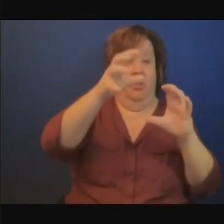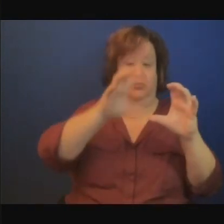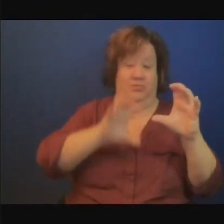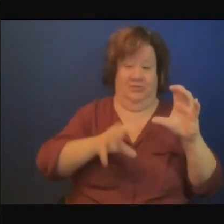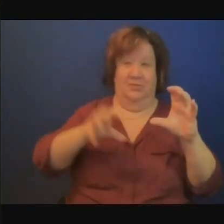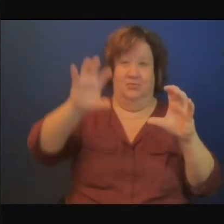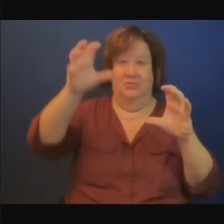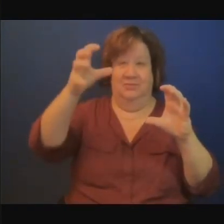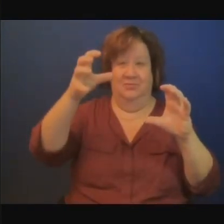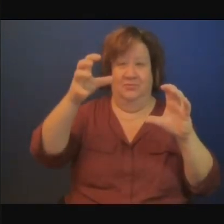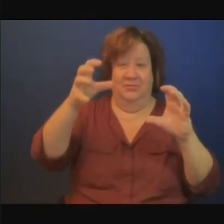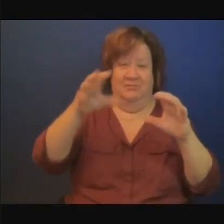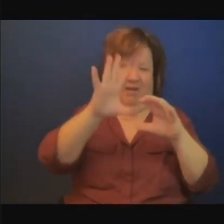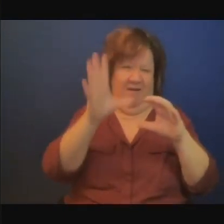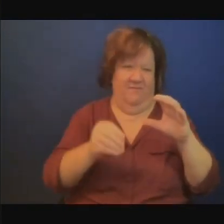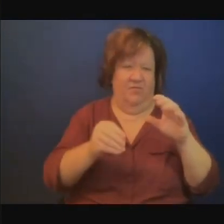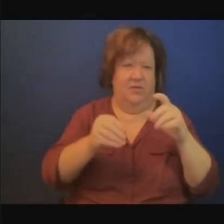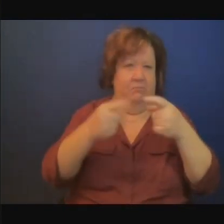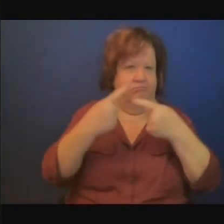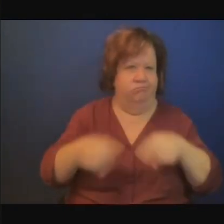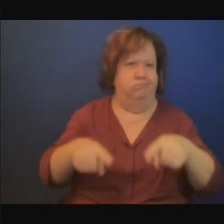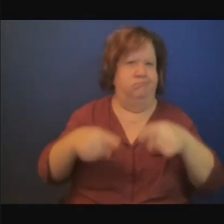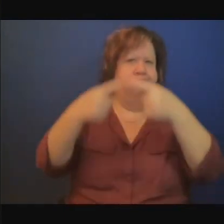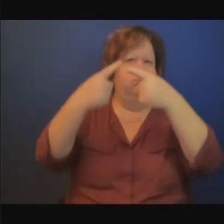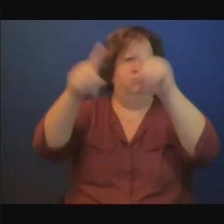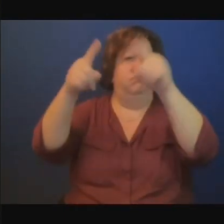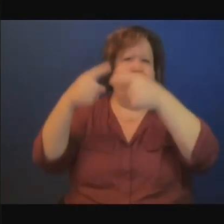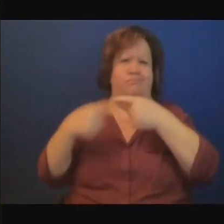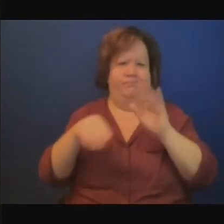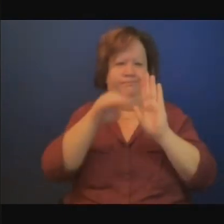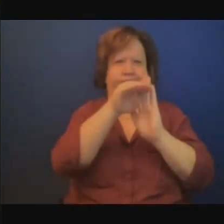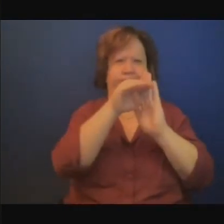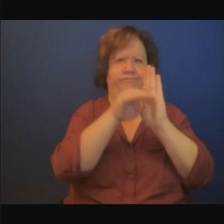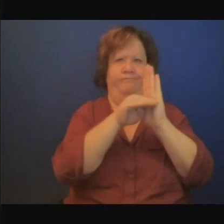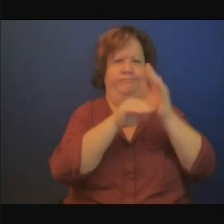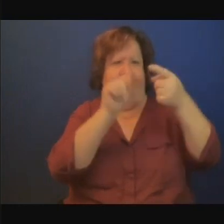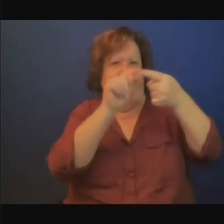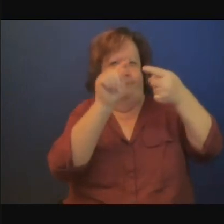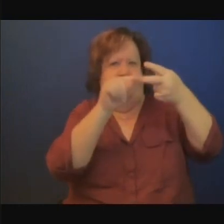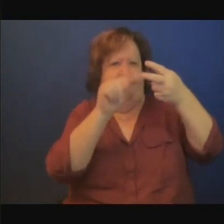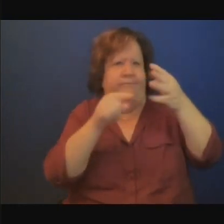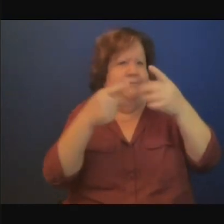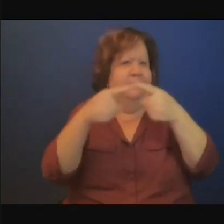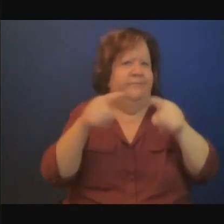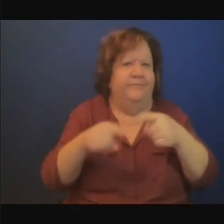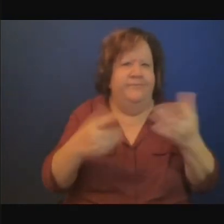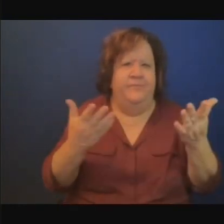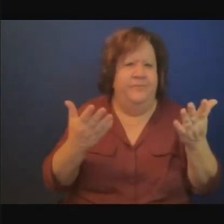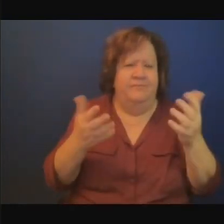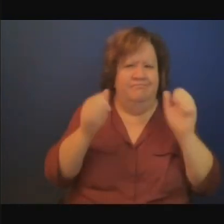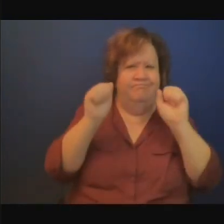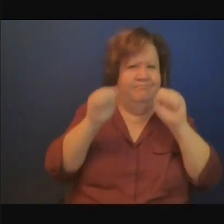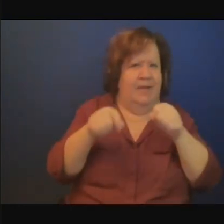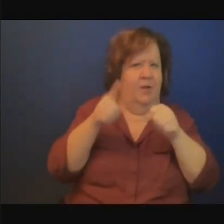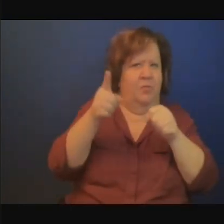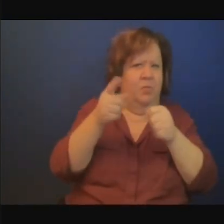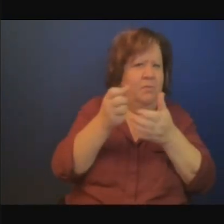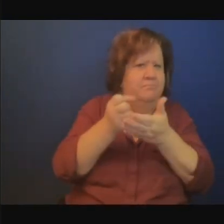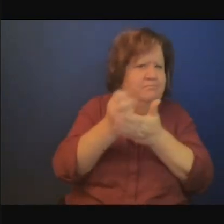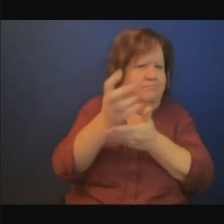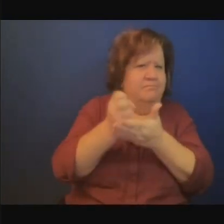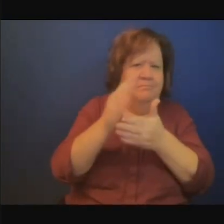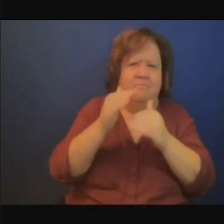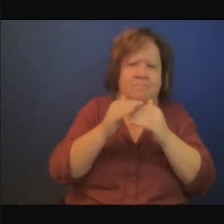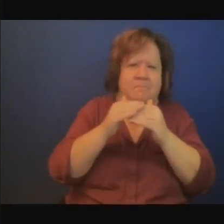pourriez simplement nous indiquer pourquoi c'est comme ça? Et ensuite, l'information du public.